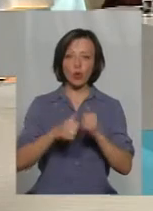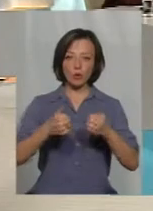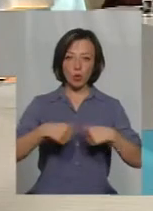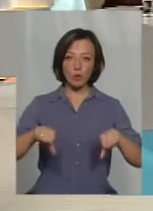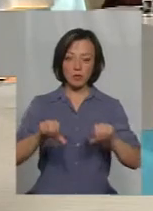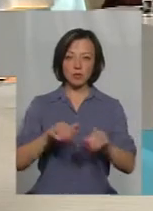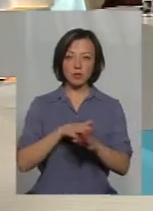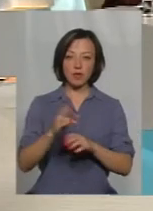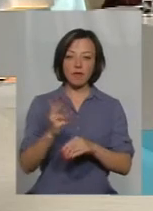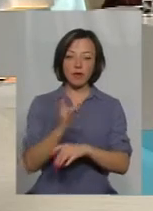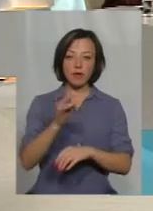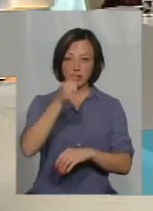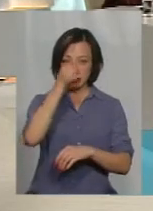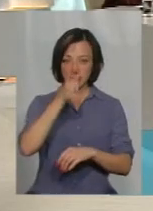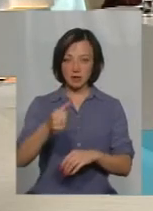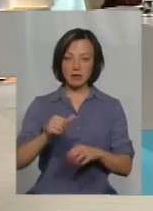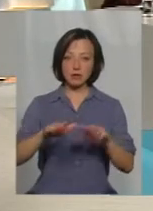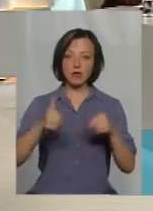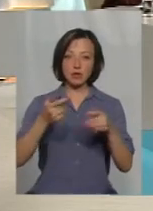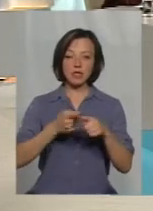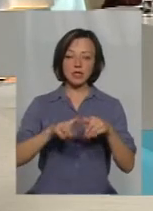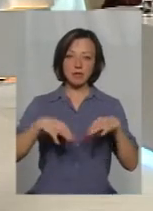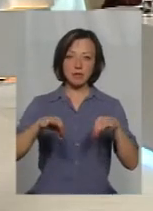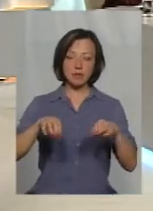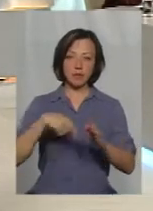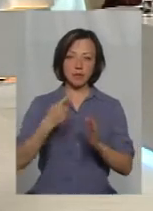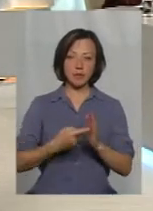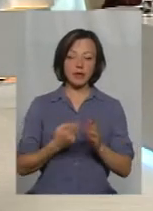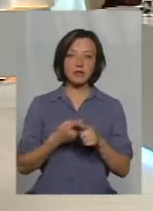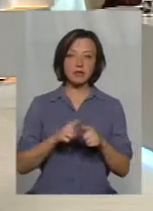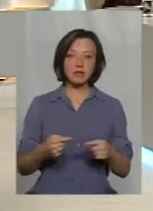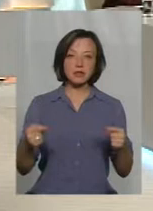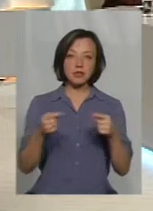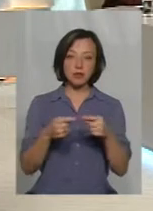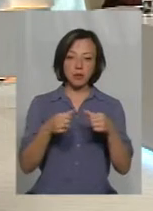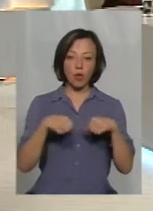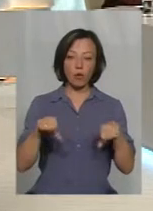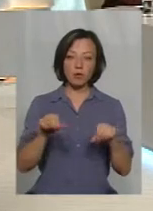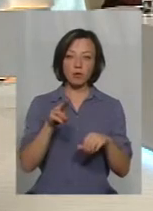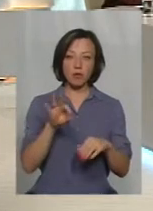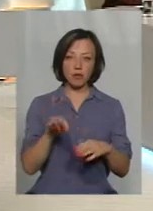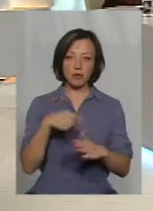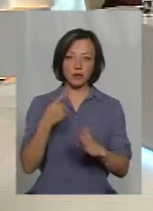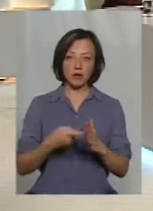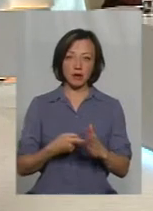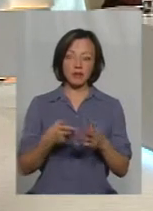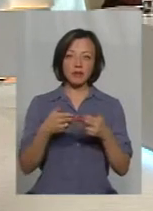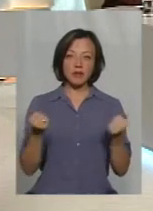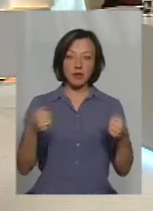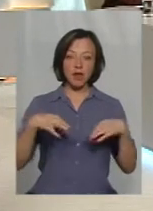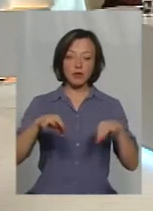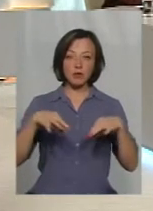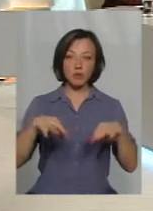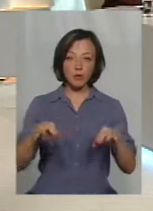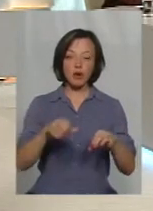відбувається двічі на місяць, виносять оці автомобільні питання? Це саме комісія по питань, визнання автомобіля